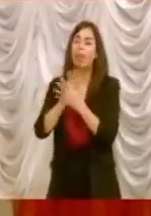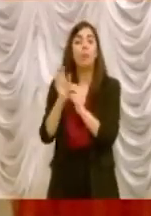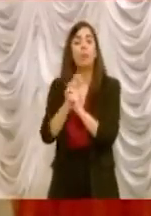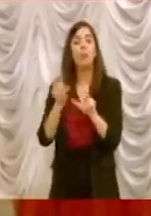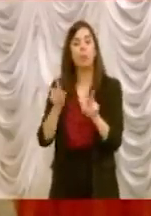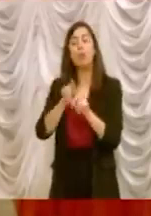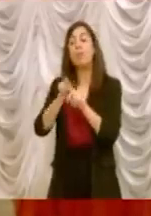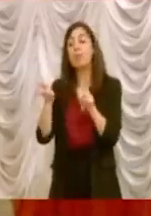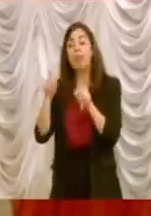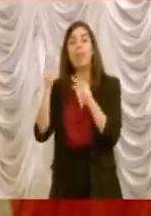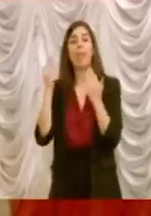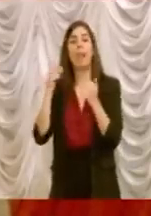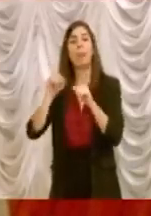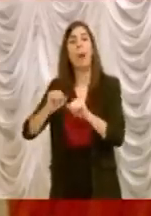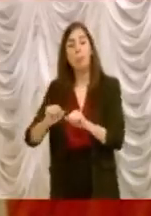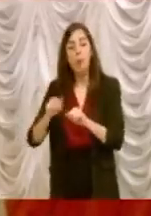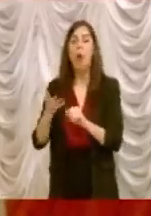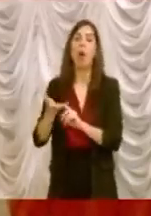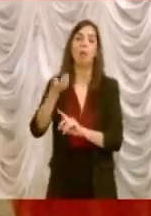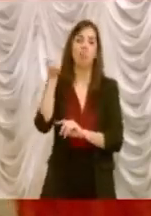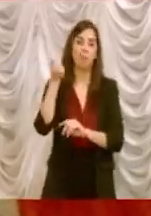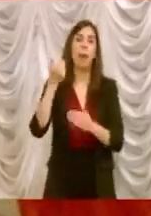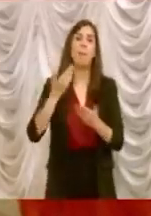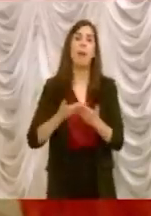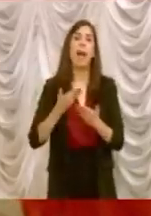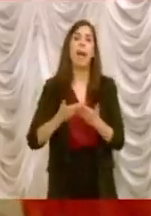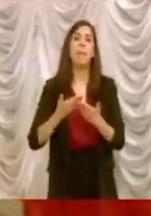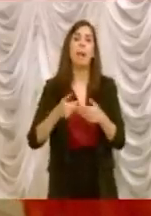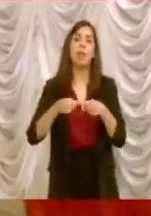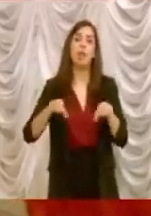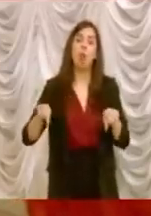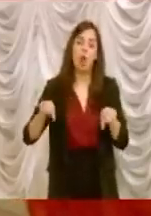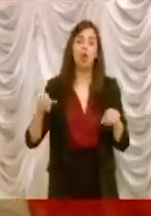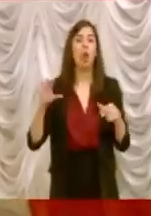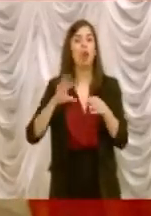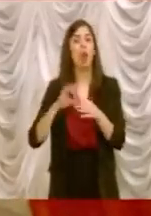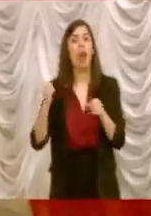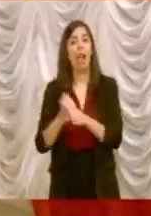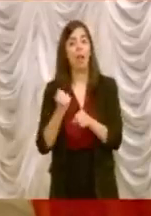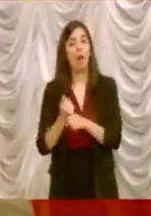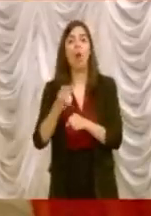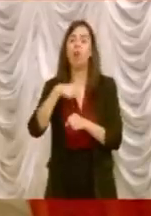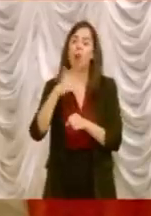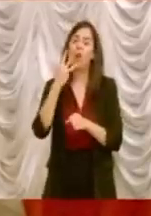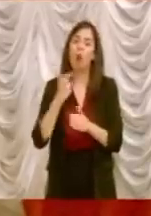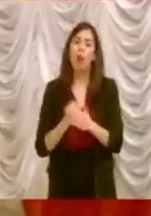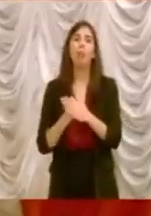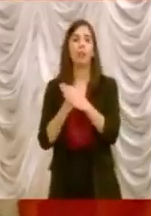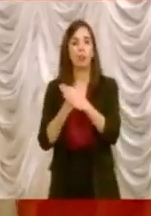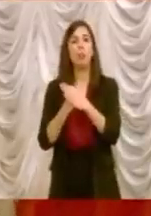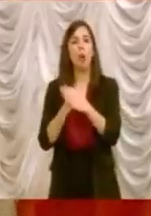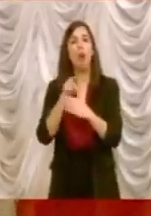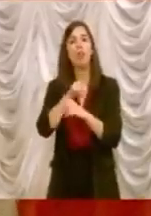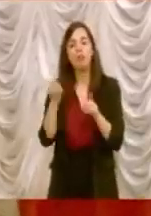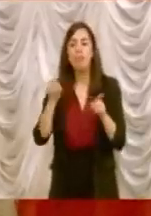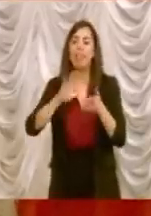perché potranno accedere a un permesso di soggiorno per lavoro e noi li aiuteremo ad essere persone